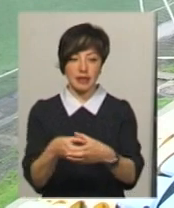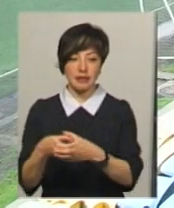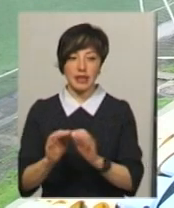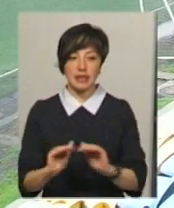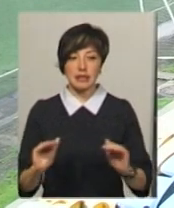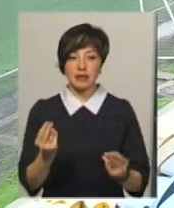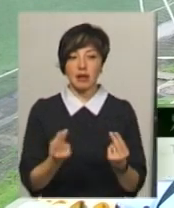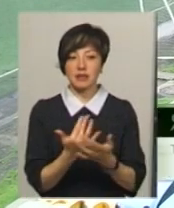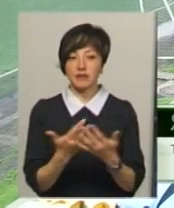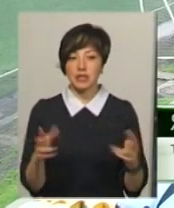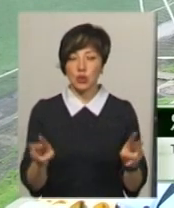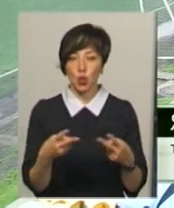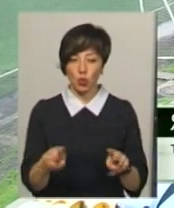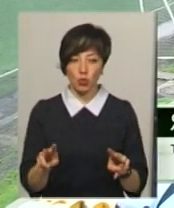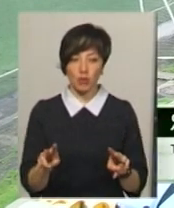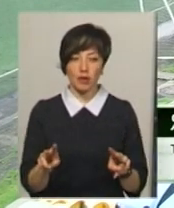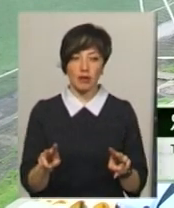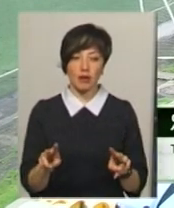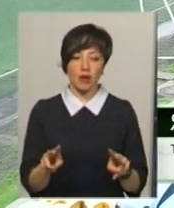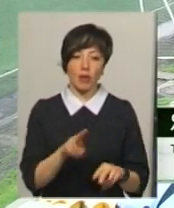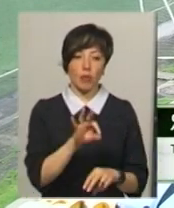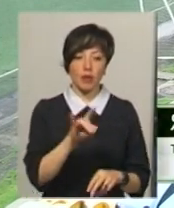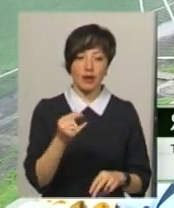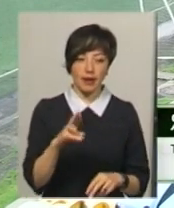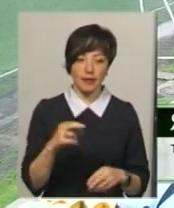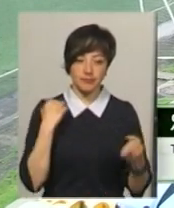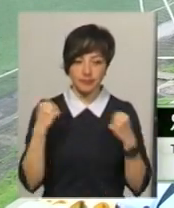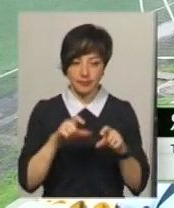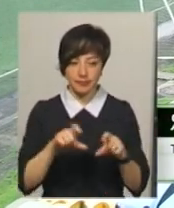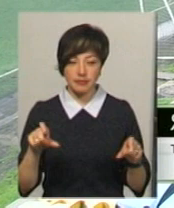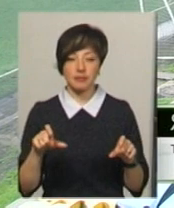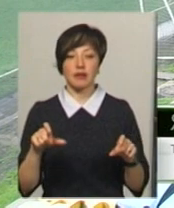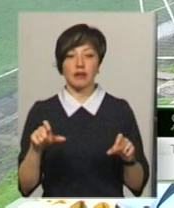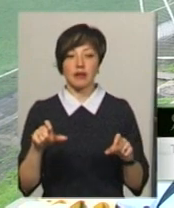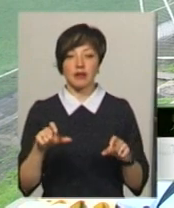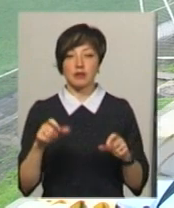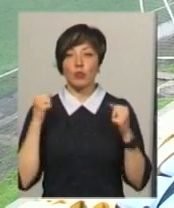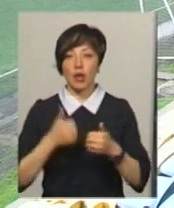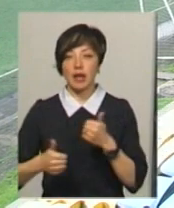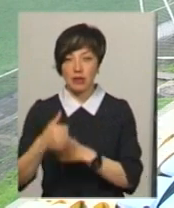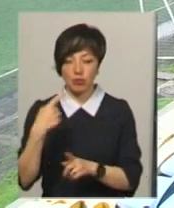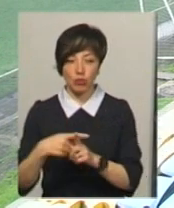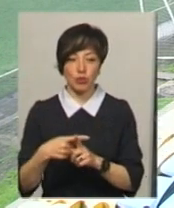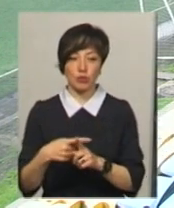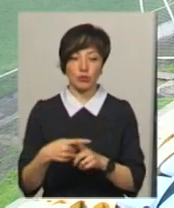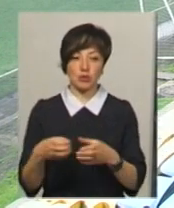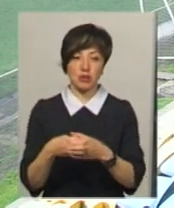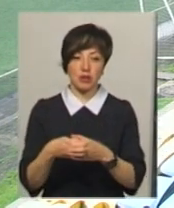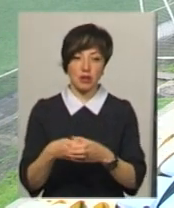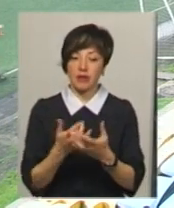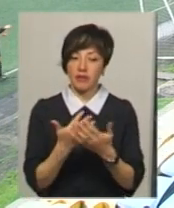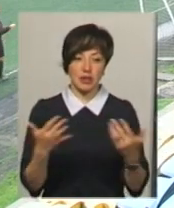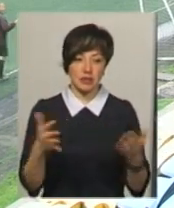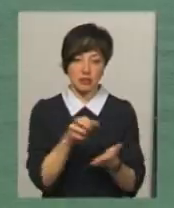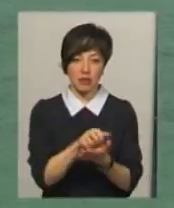Діти грають в різних клубах, в Поділля, в ДСШ, в Спортлідер Плюс, про футбол, в